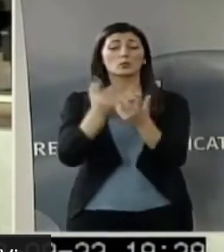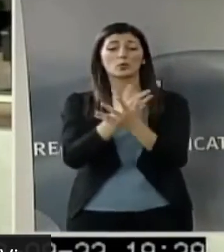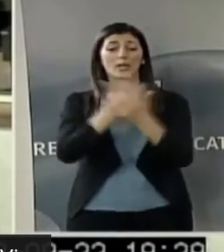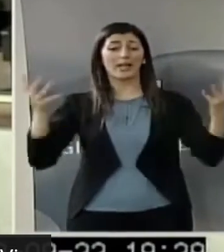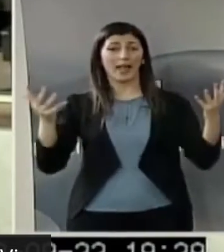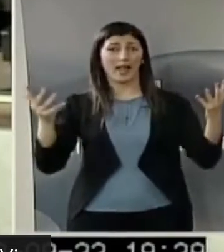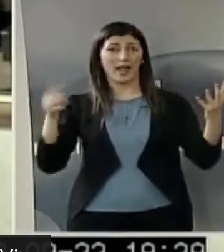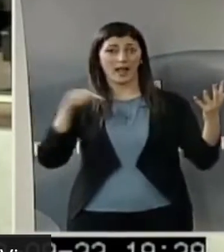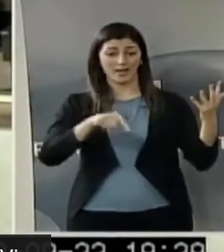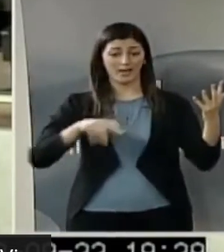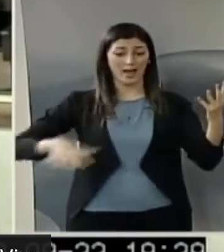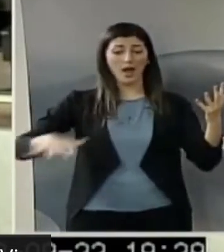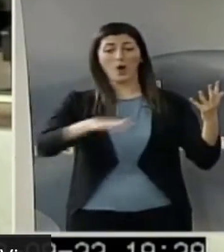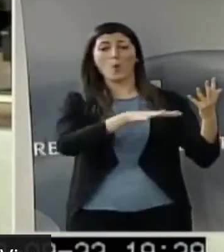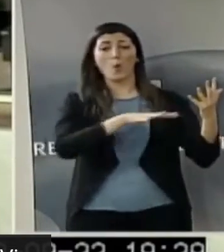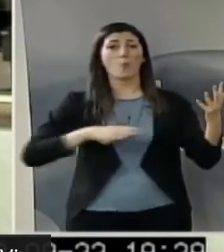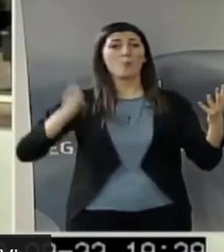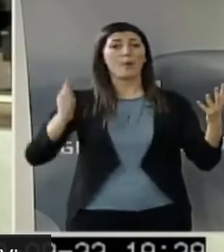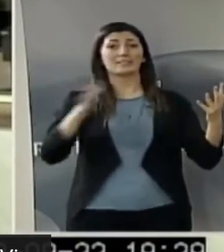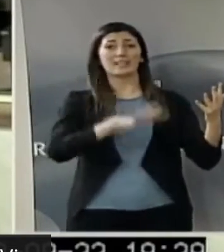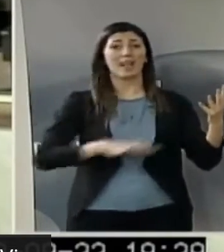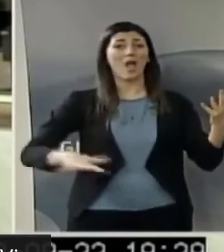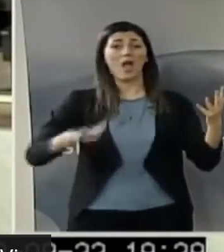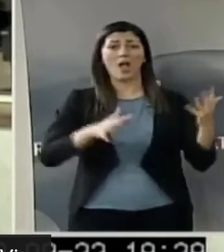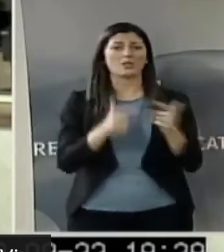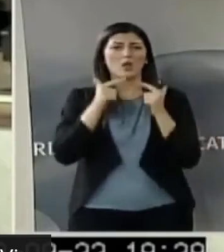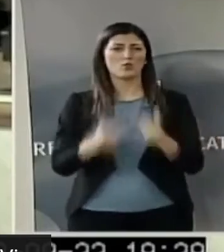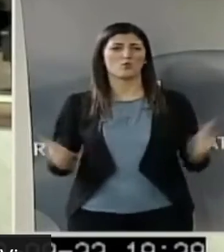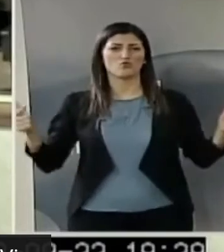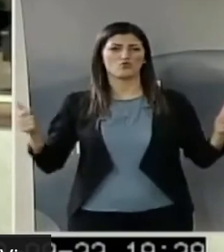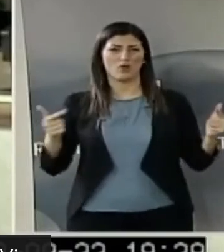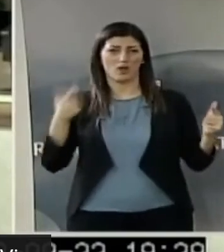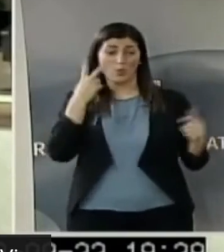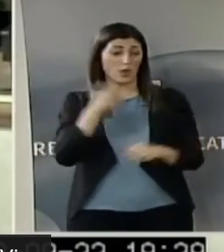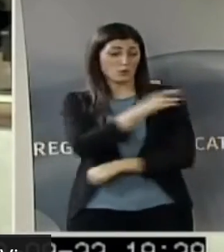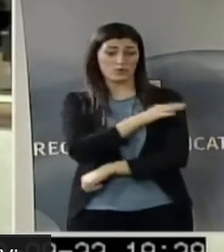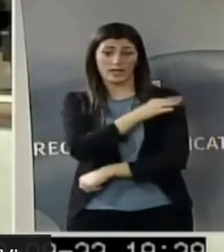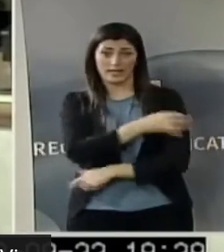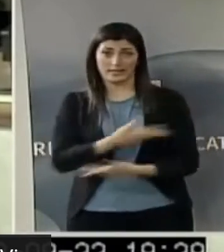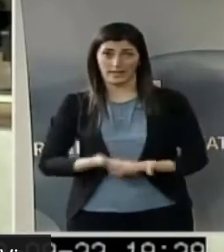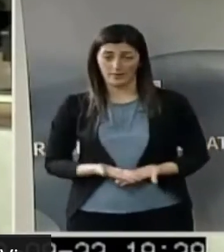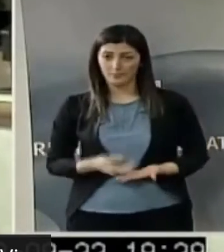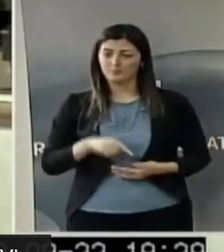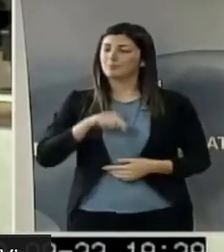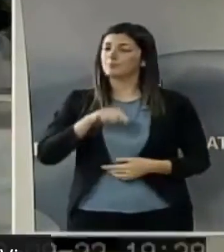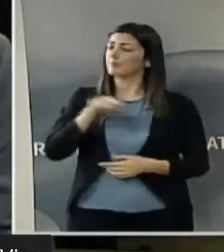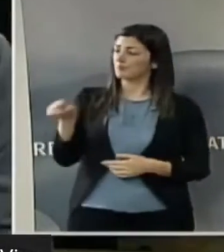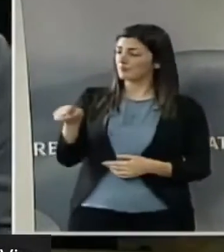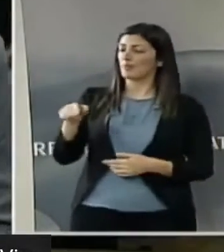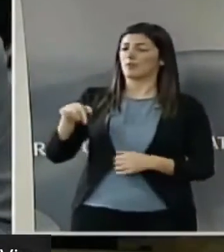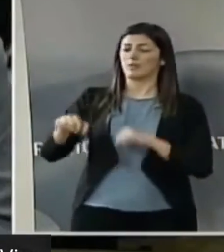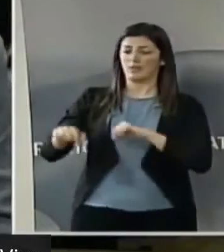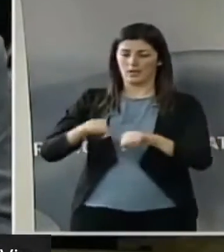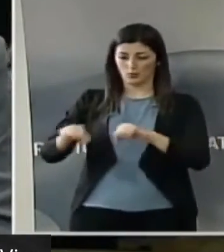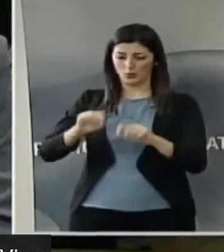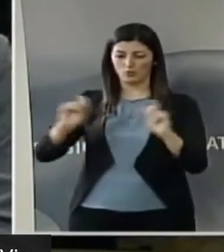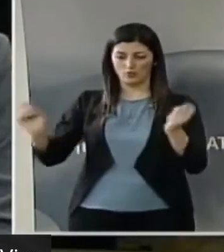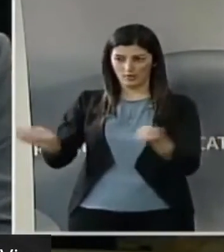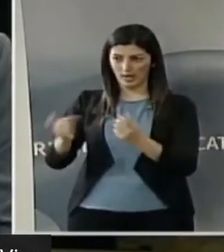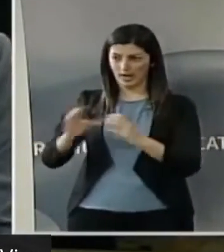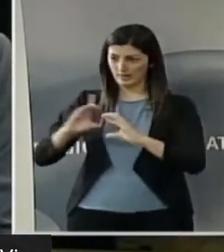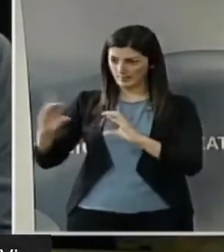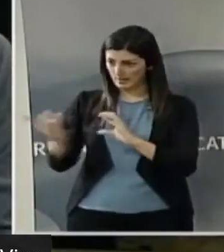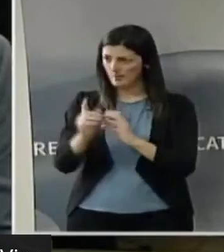condizione in cui sta versa la Basilicata in sanità. Avete cambiato direttore generale al dipartimento, avete